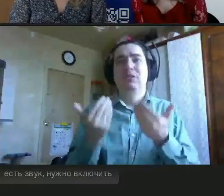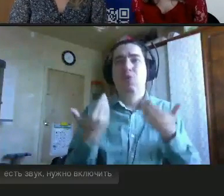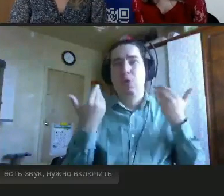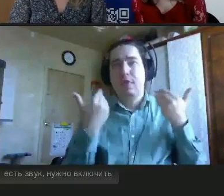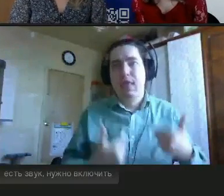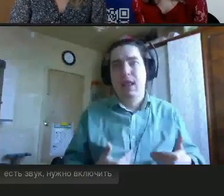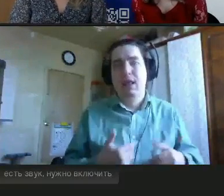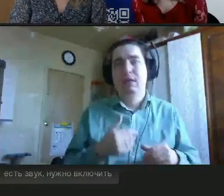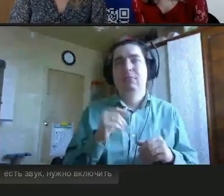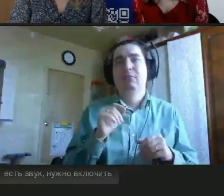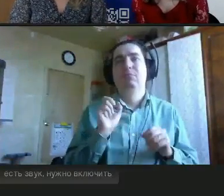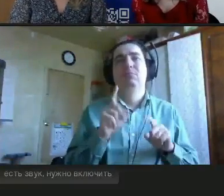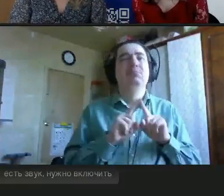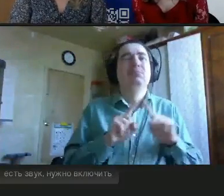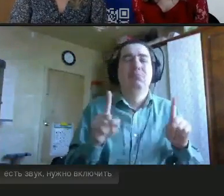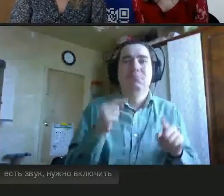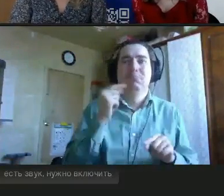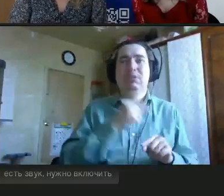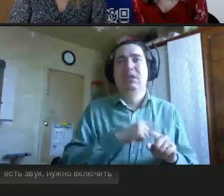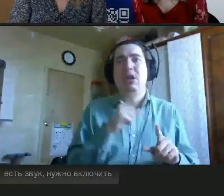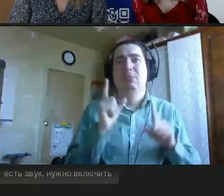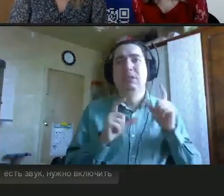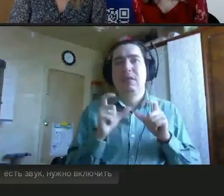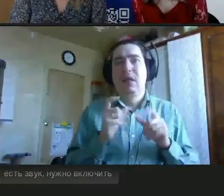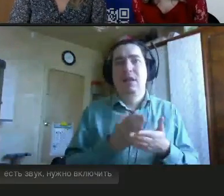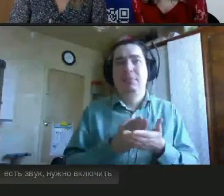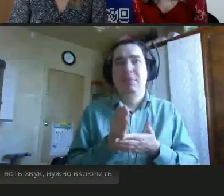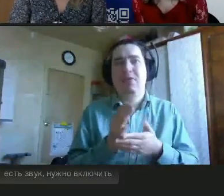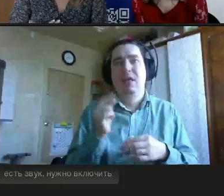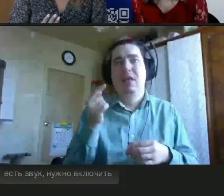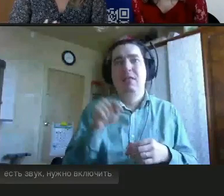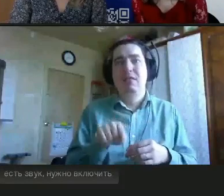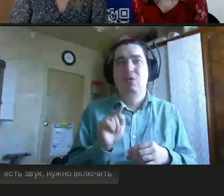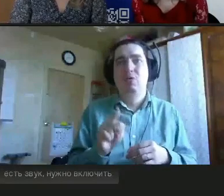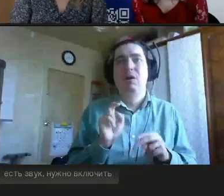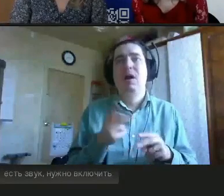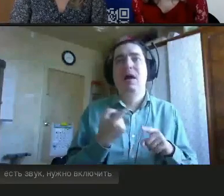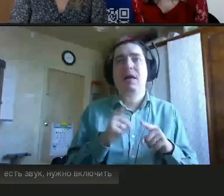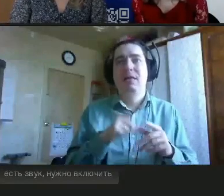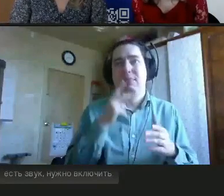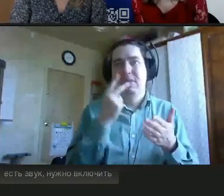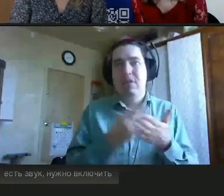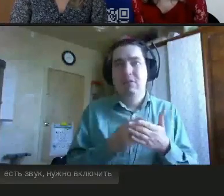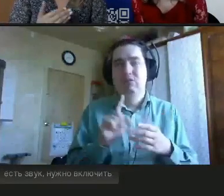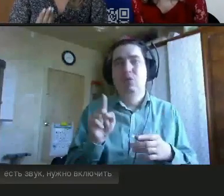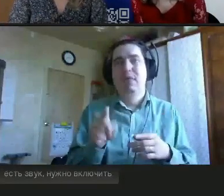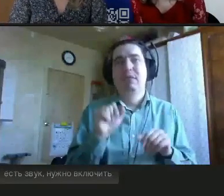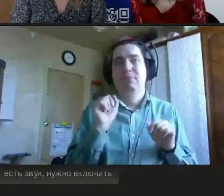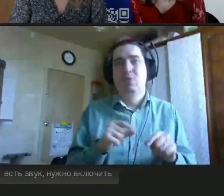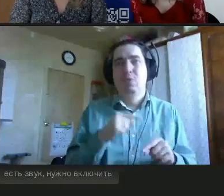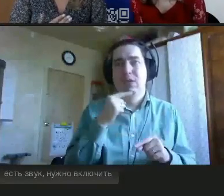какими-то другими психоэмоциональными, например, проявлениями, и о том, как это проявляется, что они могут говорить